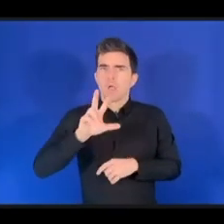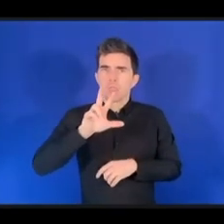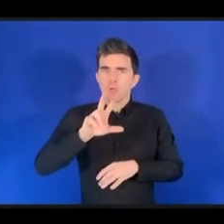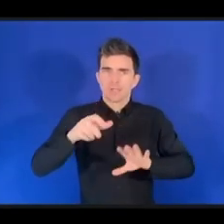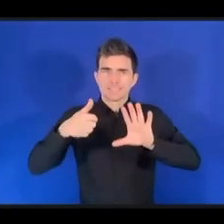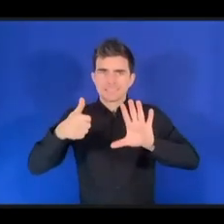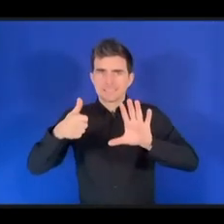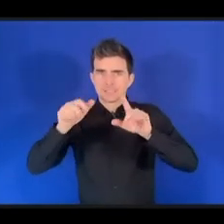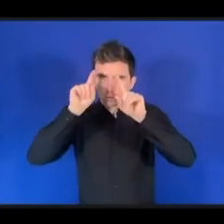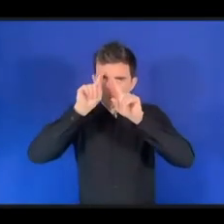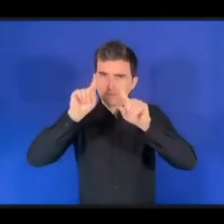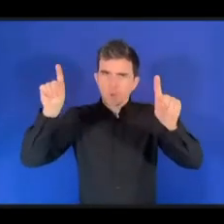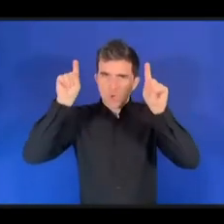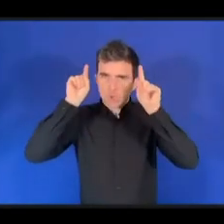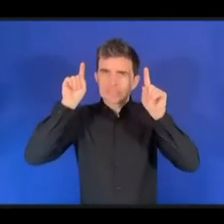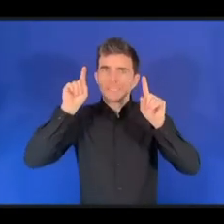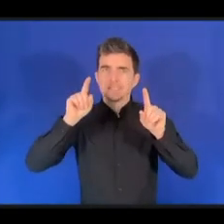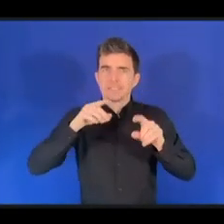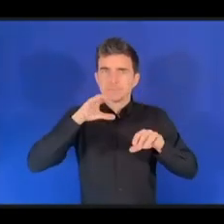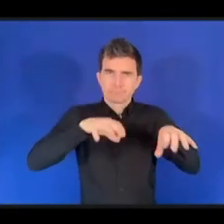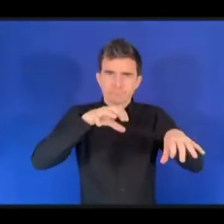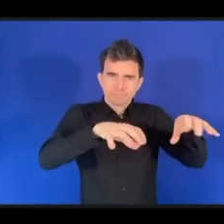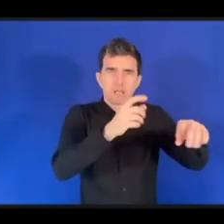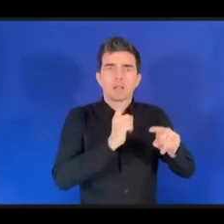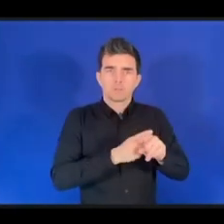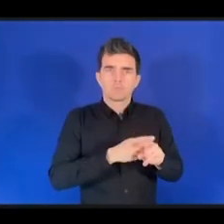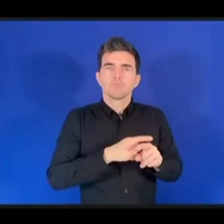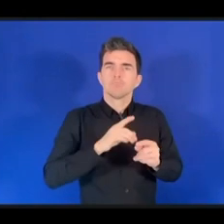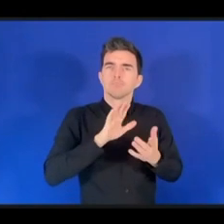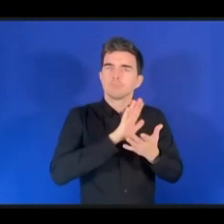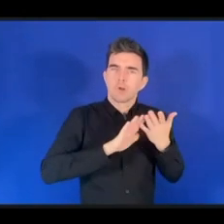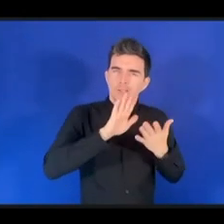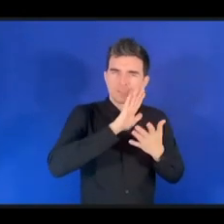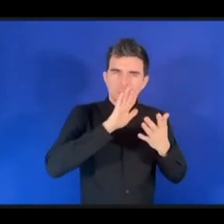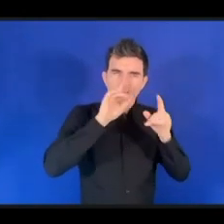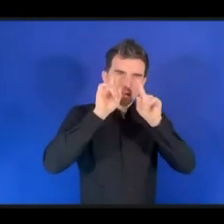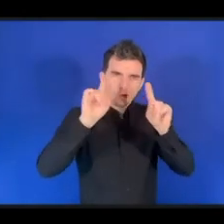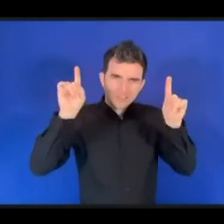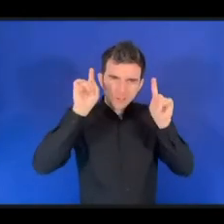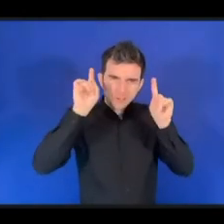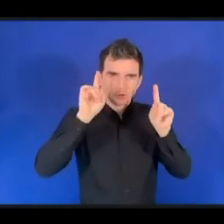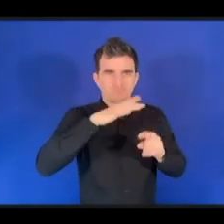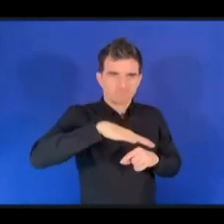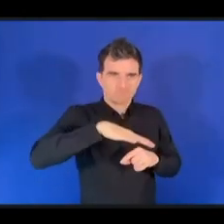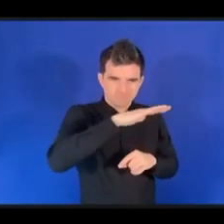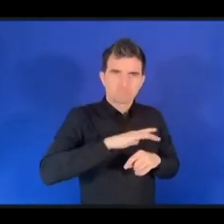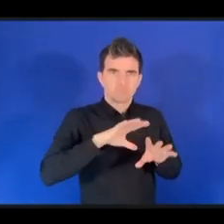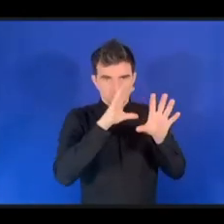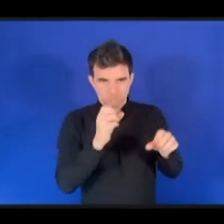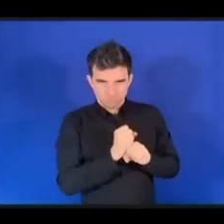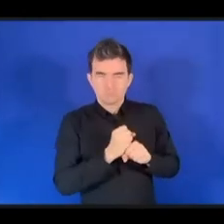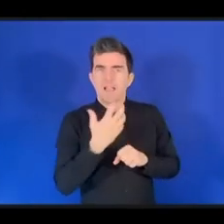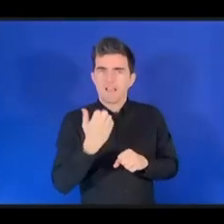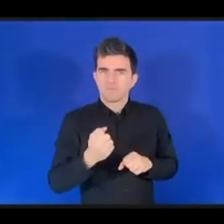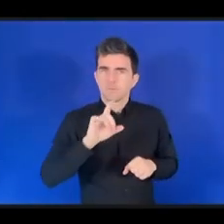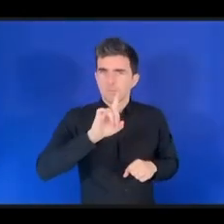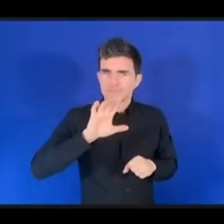университетов и высших учебных заведений, здесь в Киото, и более 15 тысяч